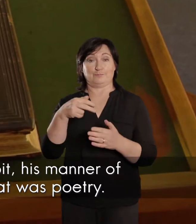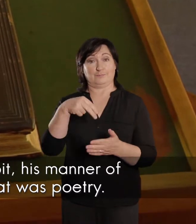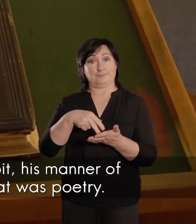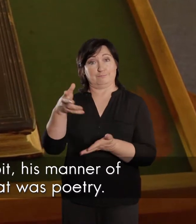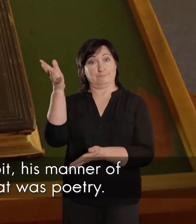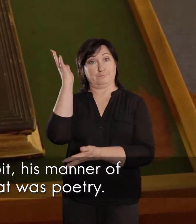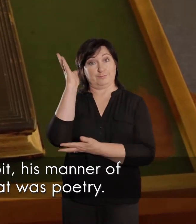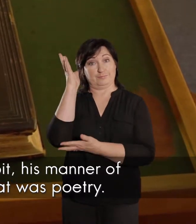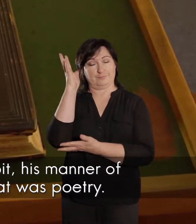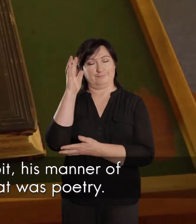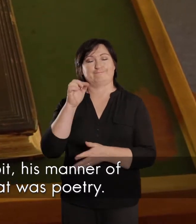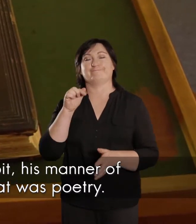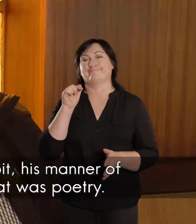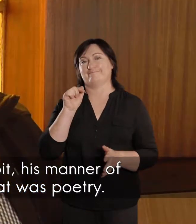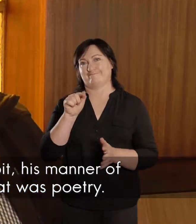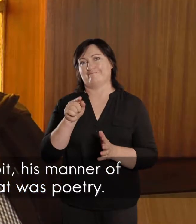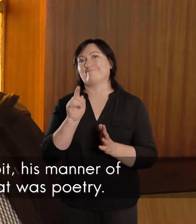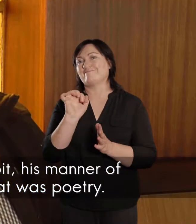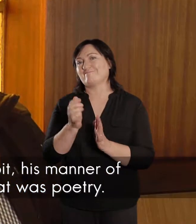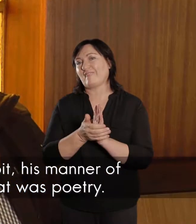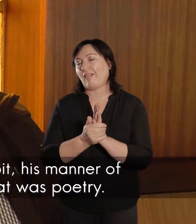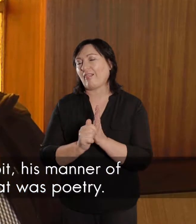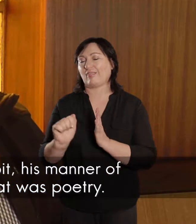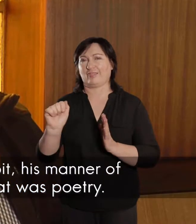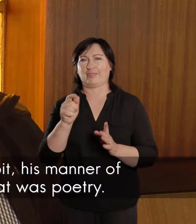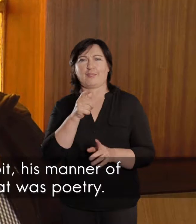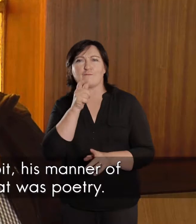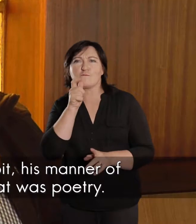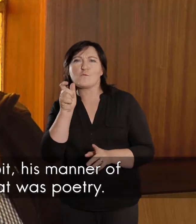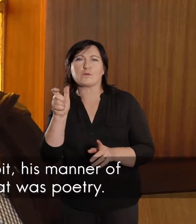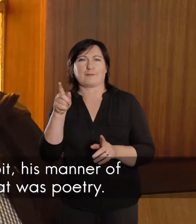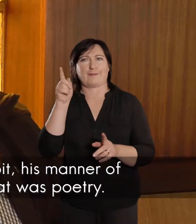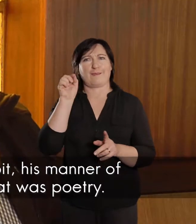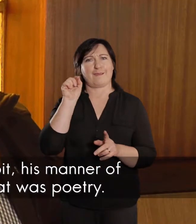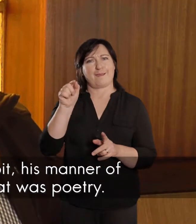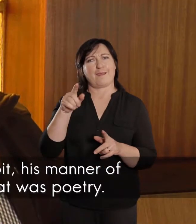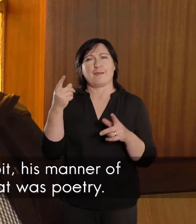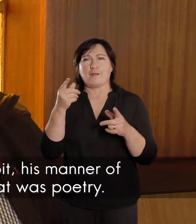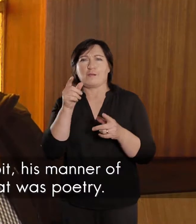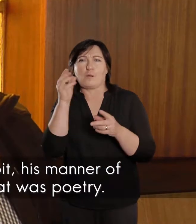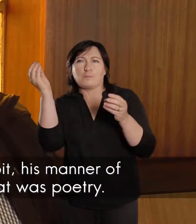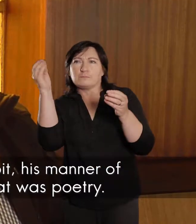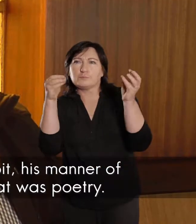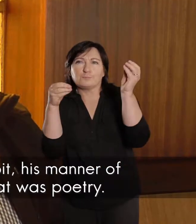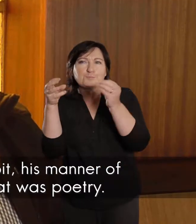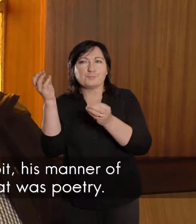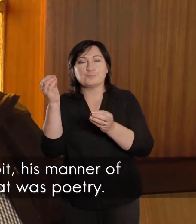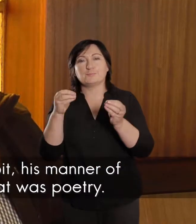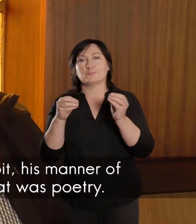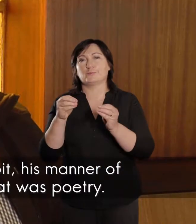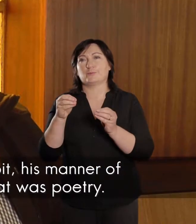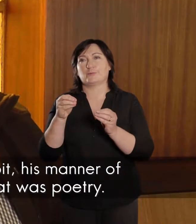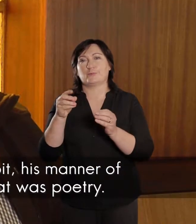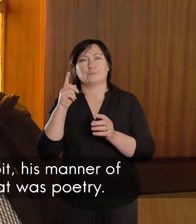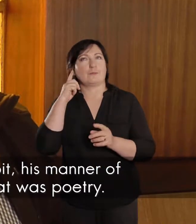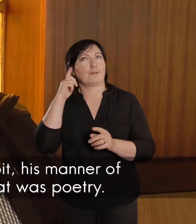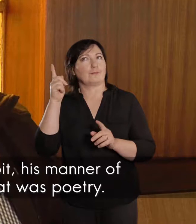dat daai talent van hom ook, die woorde, en die manier, en die stijl wat hy gebruik het, was